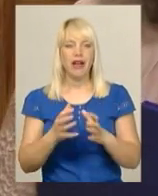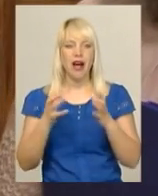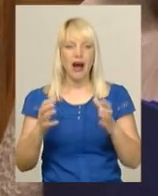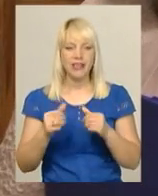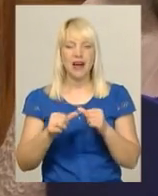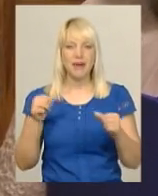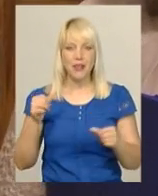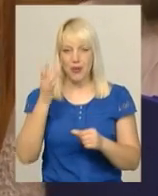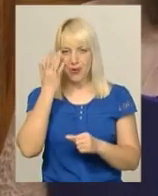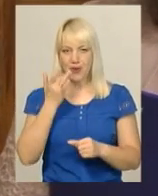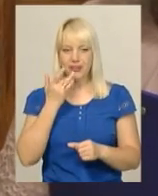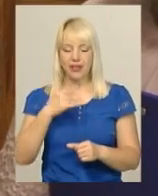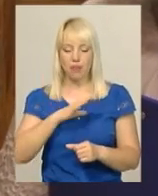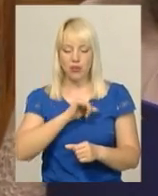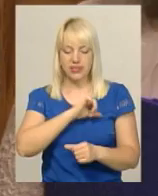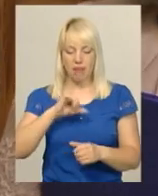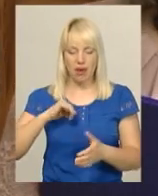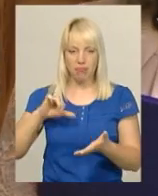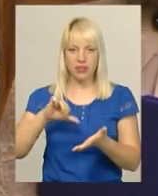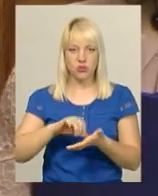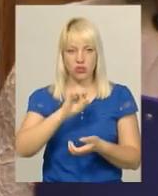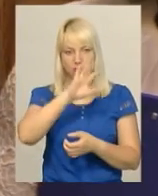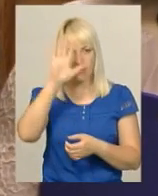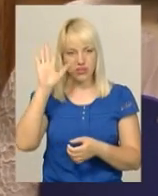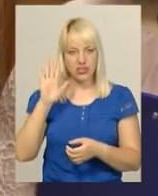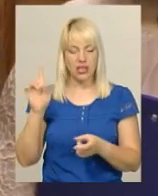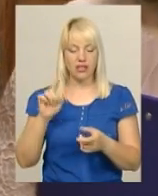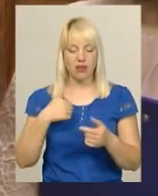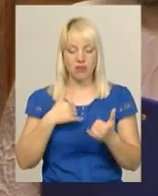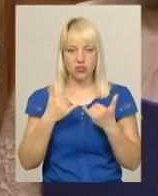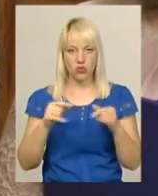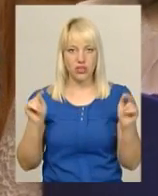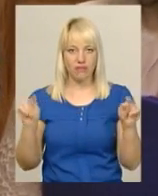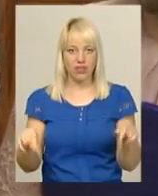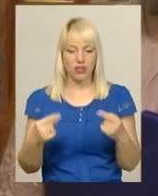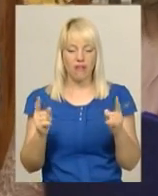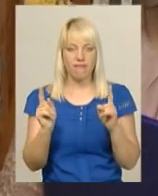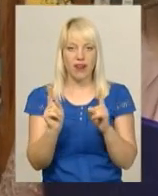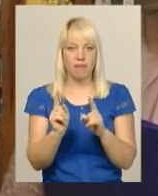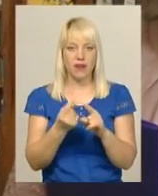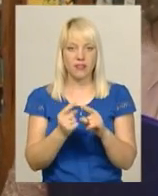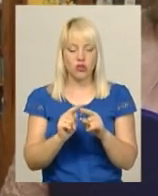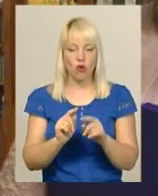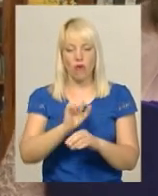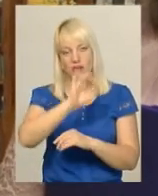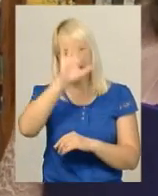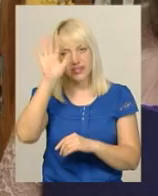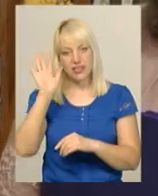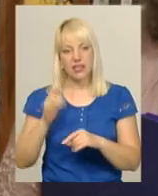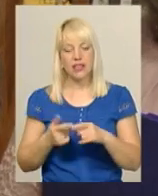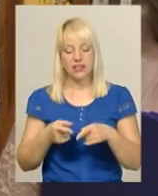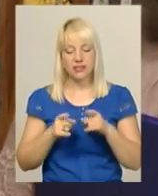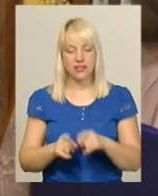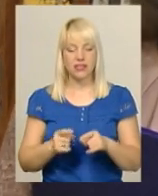Минулого літа я сама була присутня на весіллі, яке сьогодні ми відтворили фрагмент цього весілля. Дійсно, за цими традиціями, це